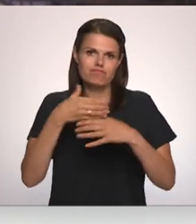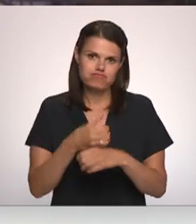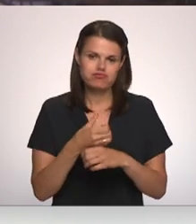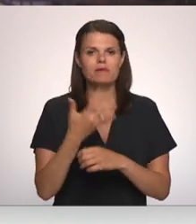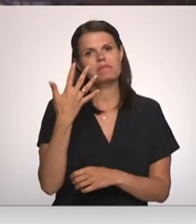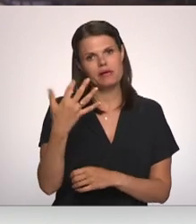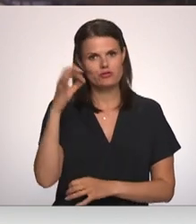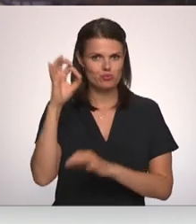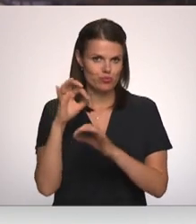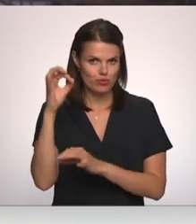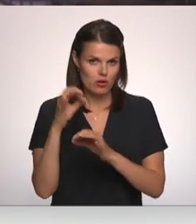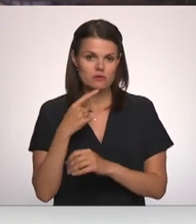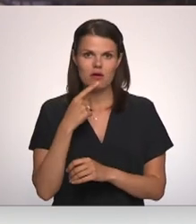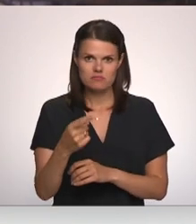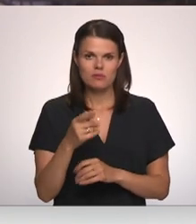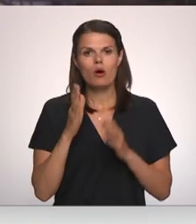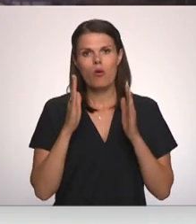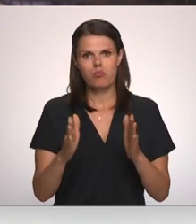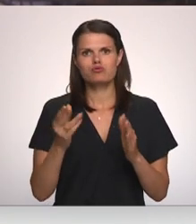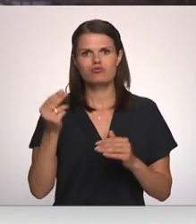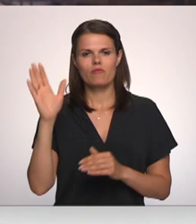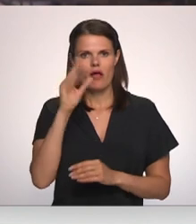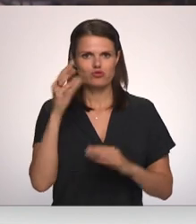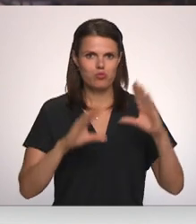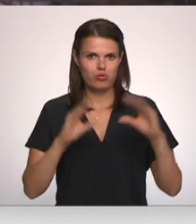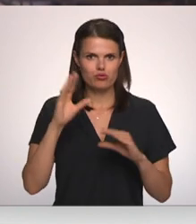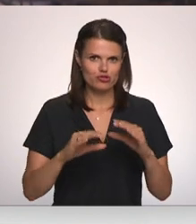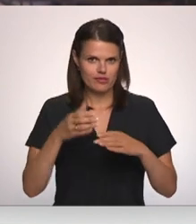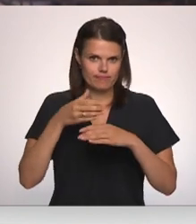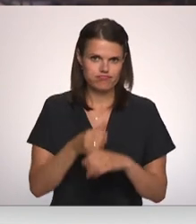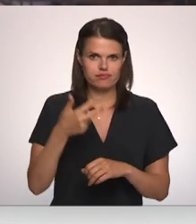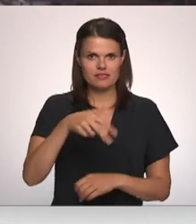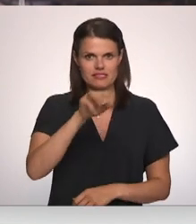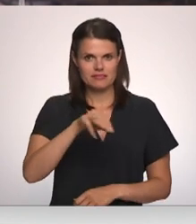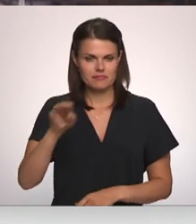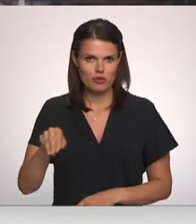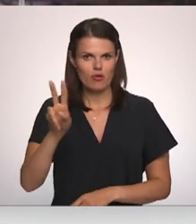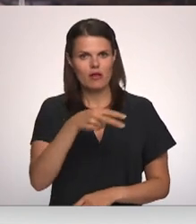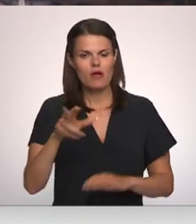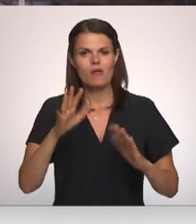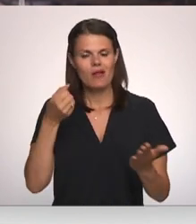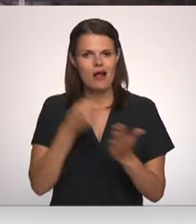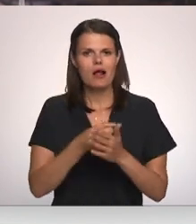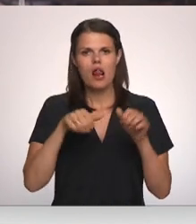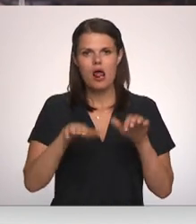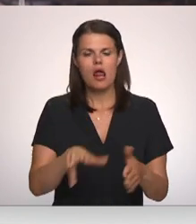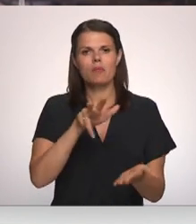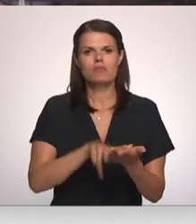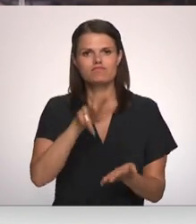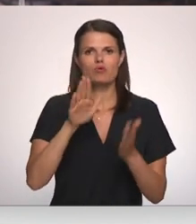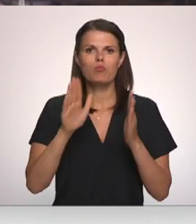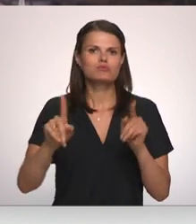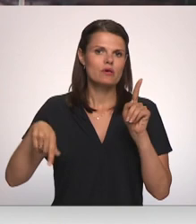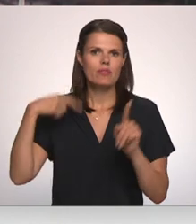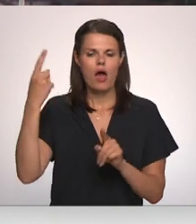rāda, ka šāds lēmums ietekmētu valsts budžetu par gandrīz 30 miljoniem eiro. Taču lēmuma galīga pieņemšana būs nākamā saimsa